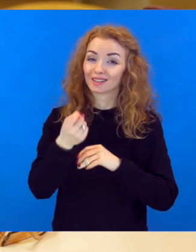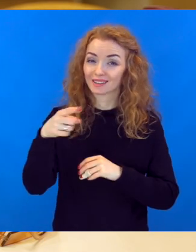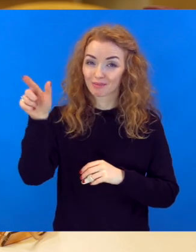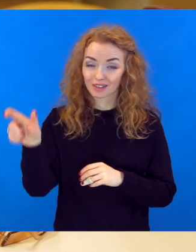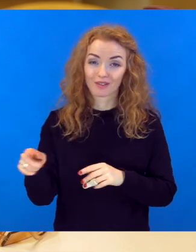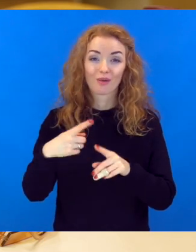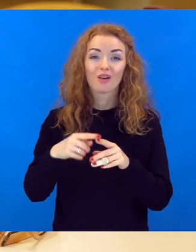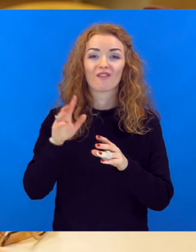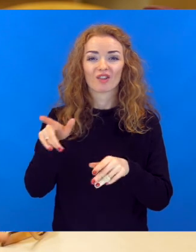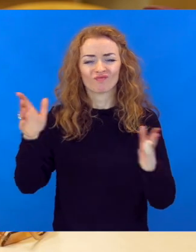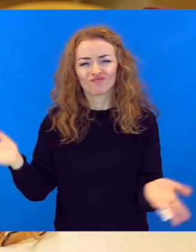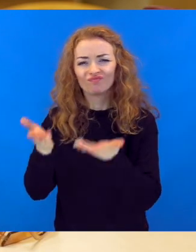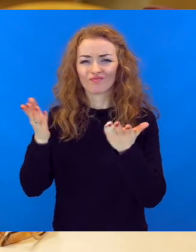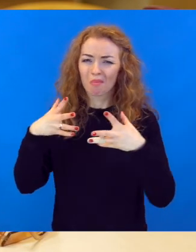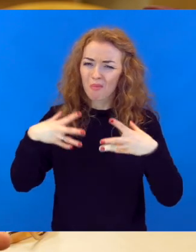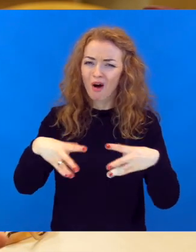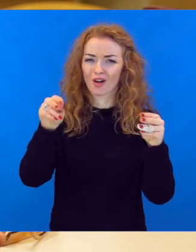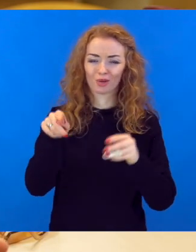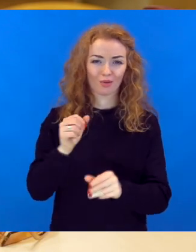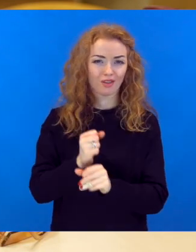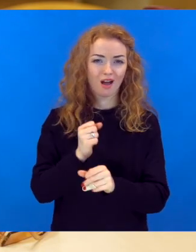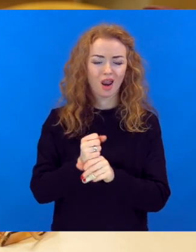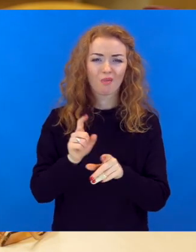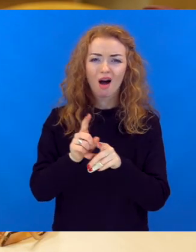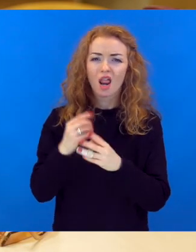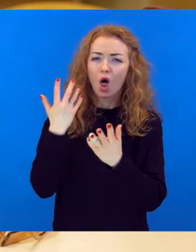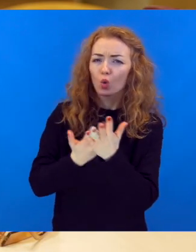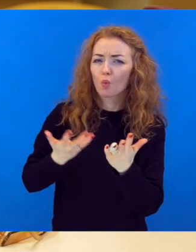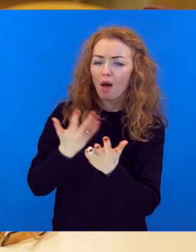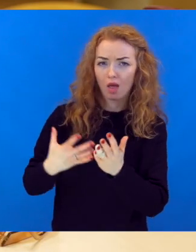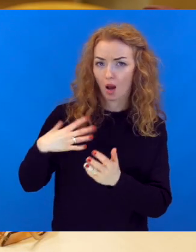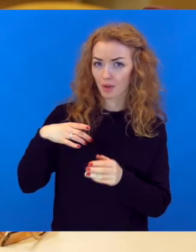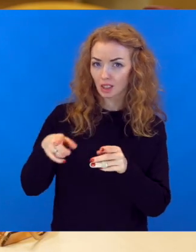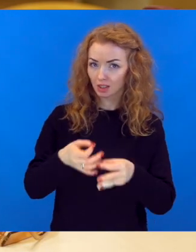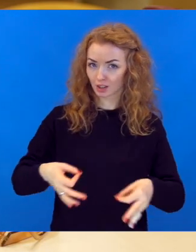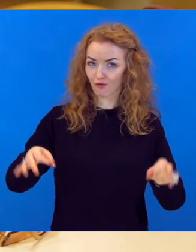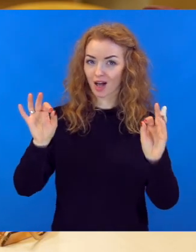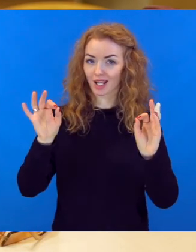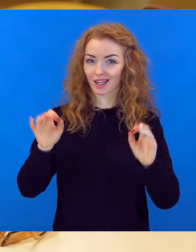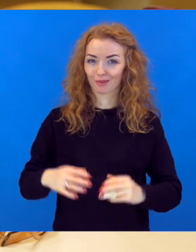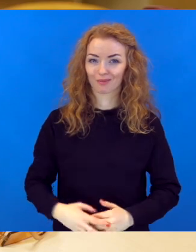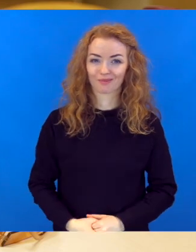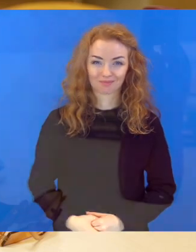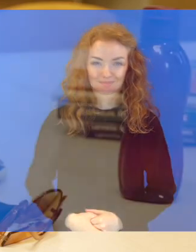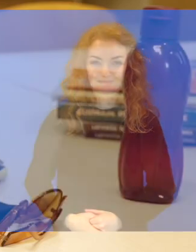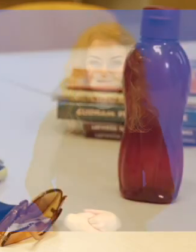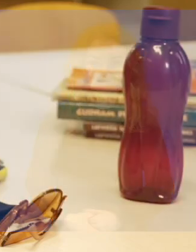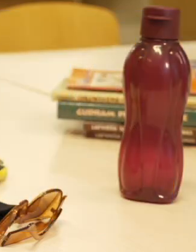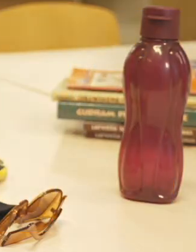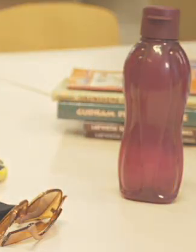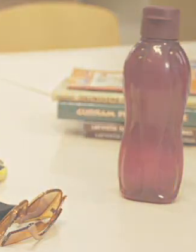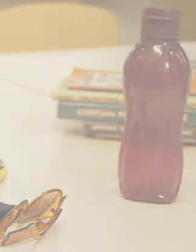Un tu komunicēji ar citiem, lai varētu viņus pierunāt, izdarīt to darbu. Vari paskaidrot, argumentēt, kāpēc tas ir būtiski.